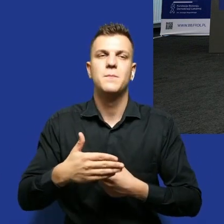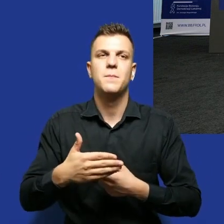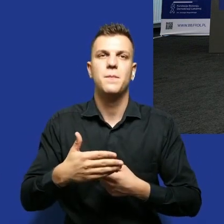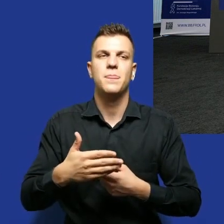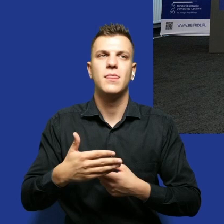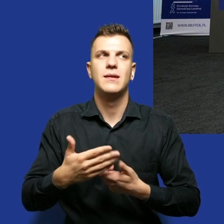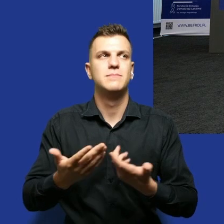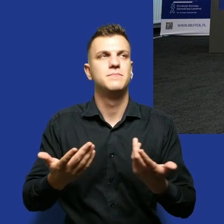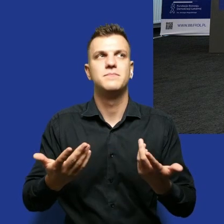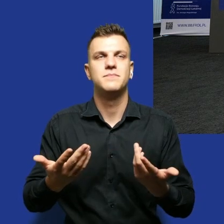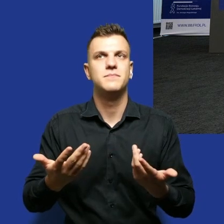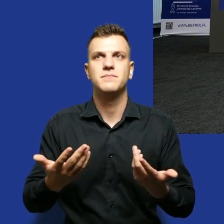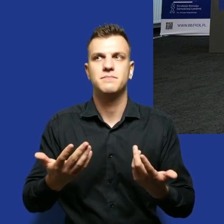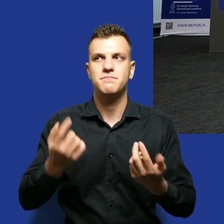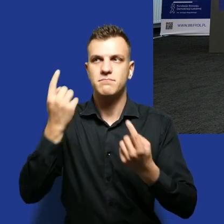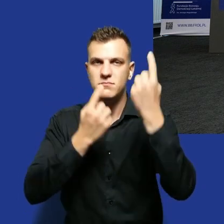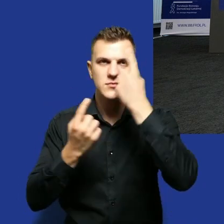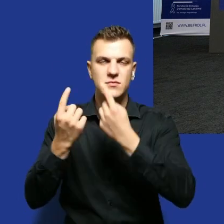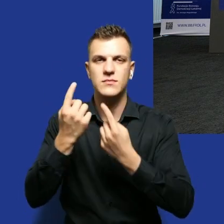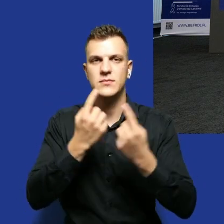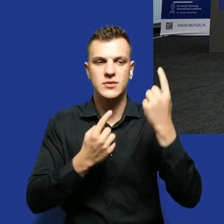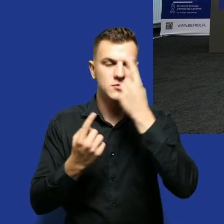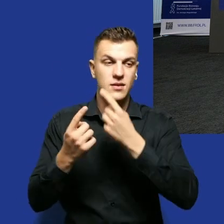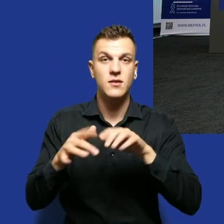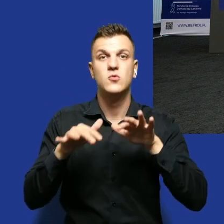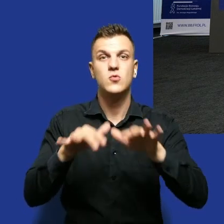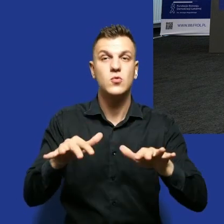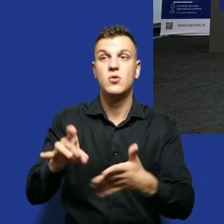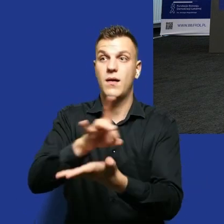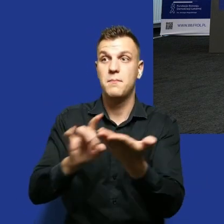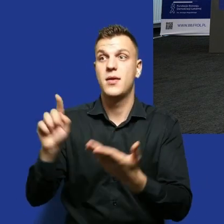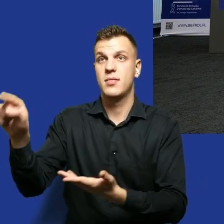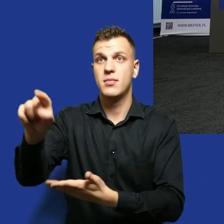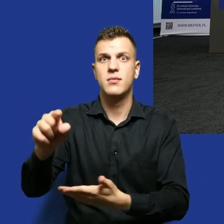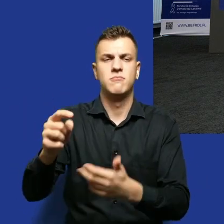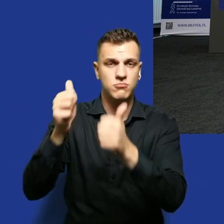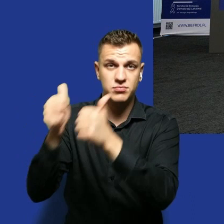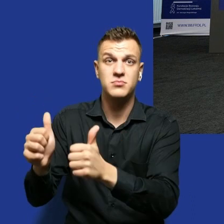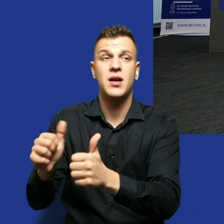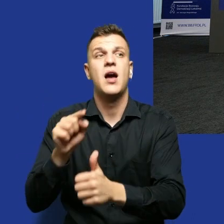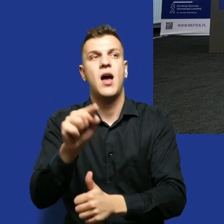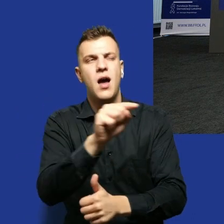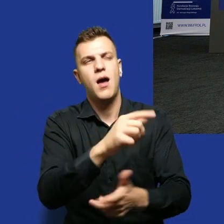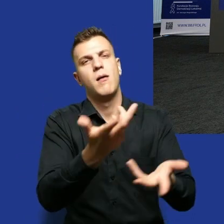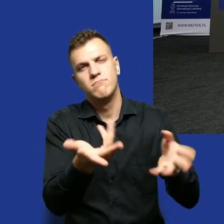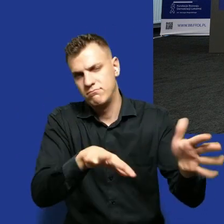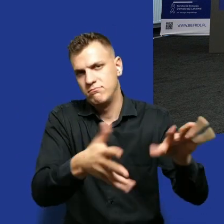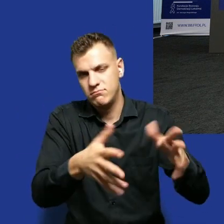dzieje myślę, że jest wiele w gmin pewnie takich w których się dzieje i dobrze i takich w których troszkę gorzej natomiast